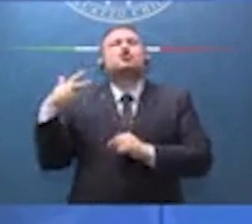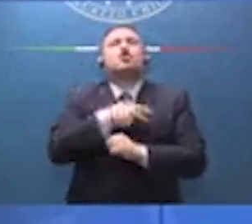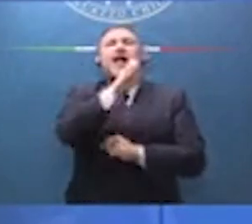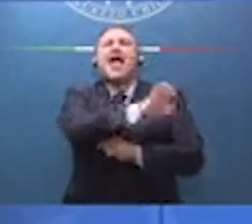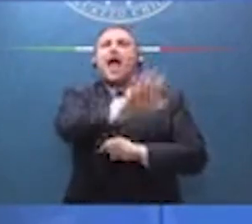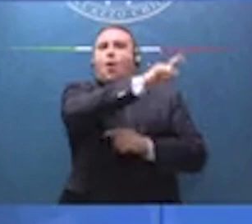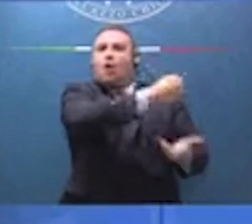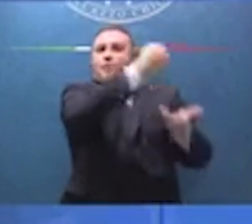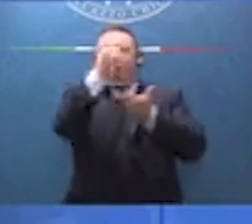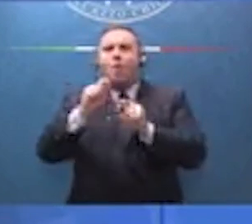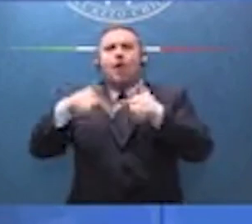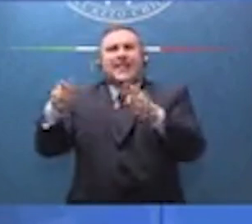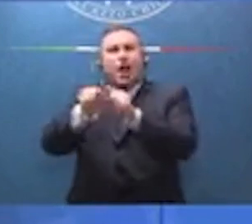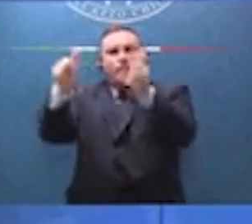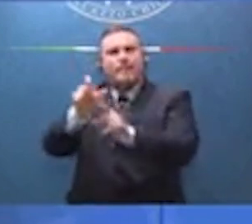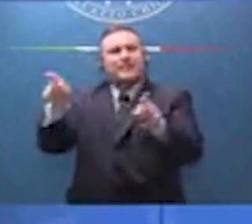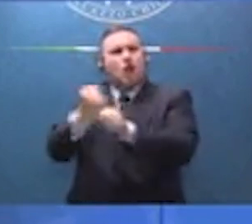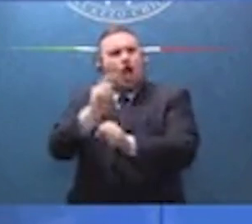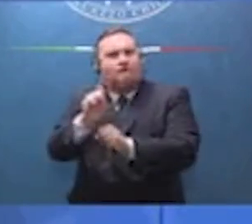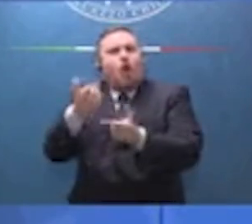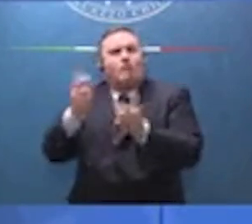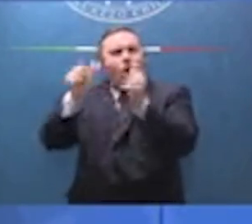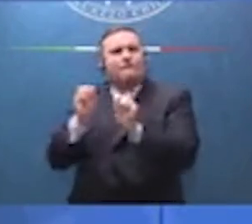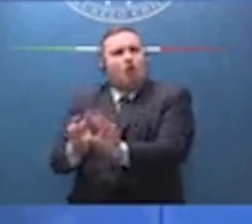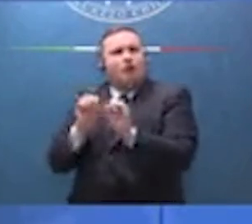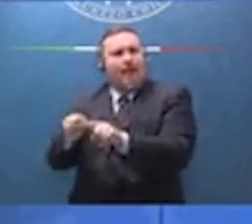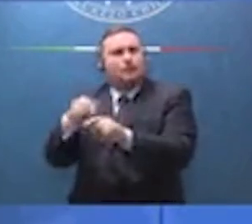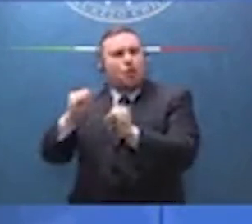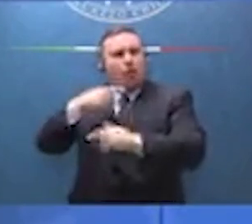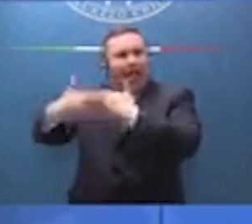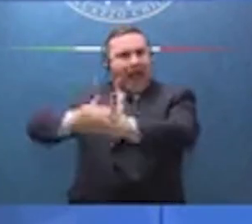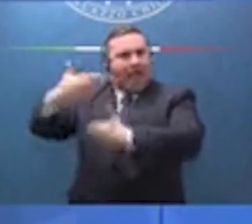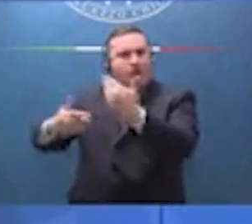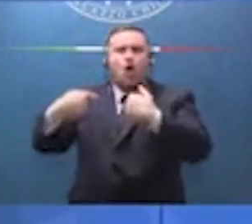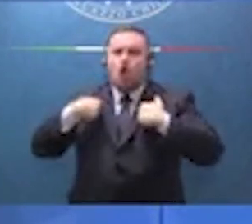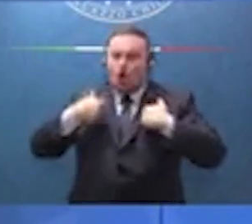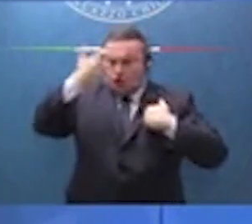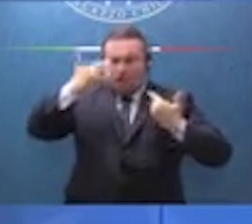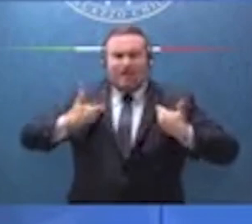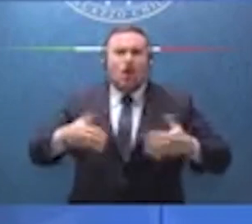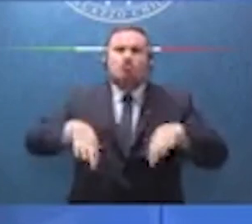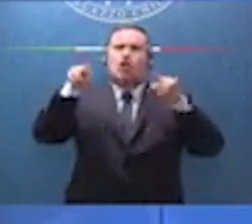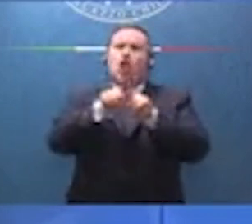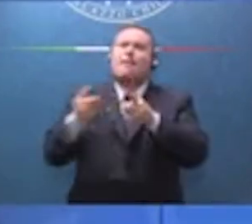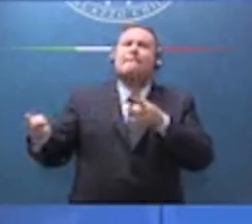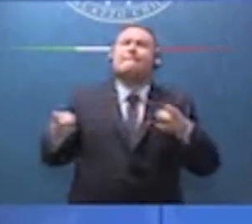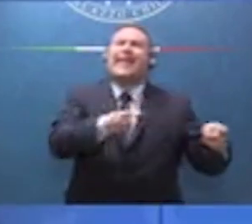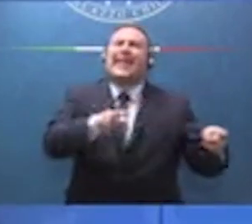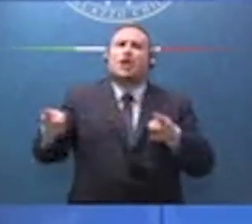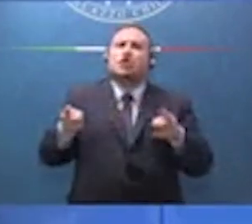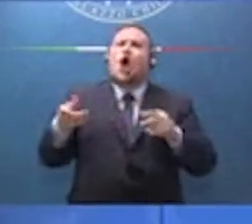formare queste persone e dare loro un posto di lavoro. Quindi noi abbiamo scelto di tenere un periodo transitorio per